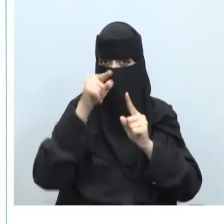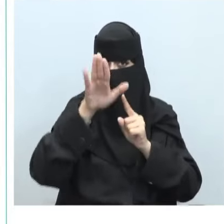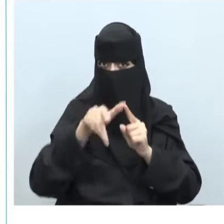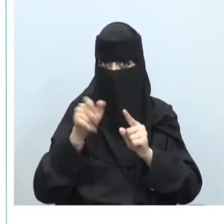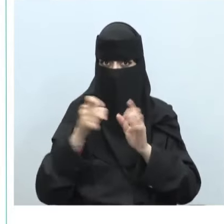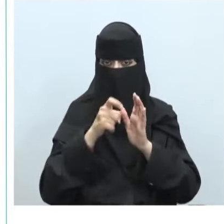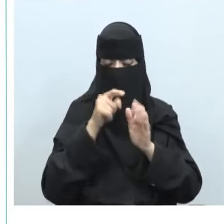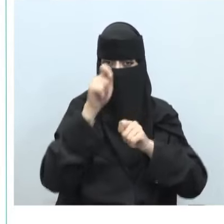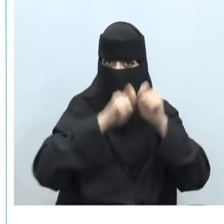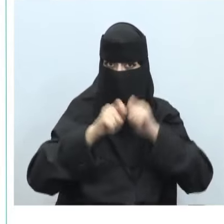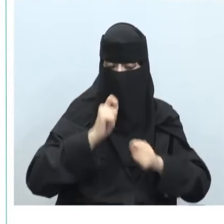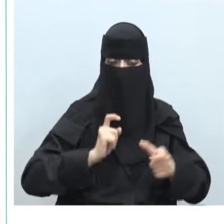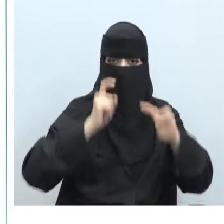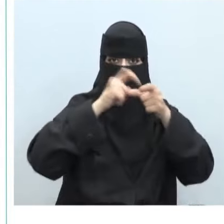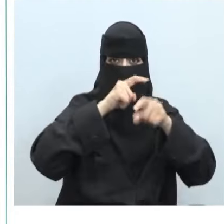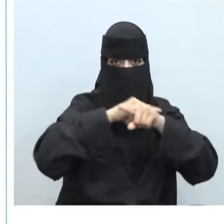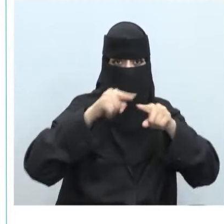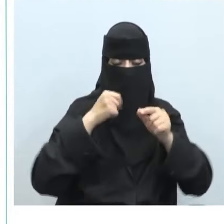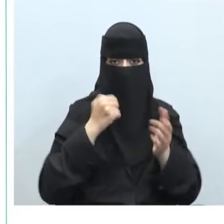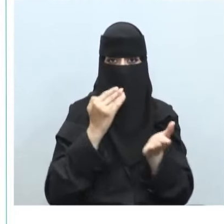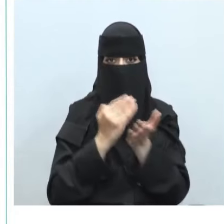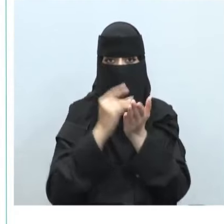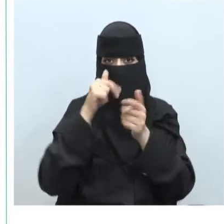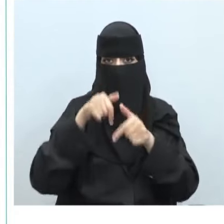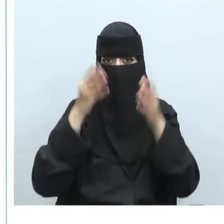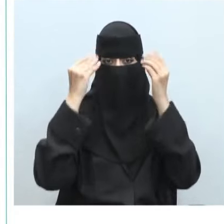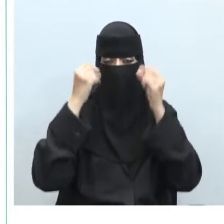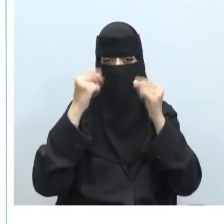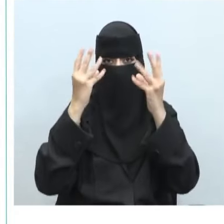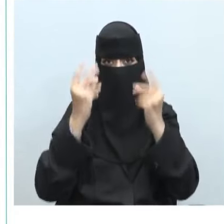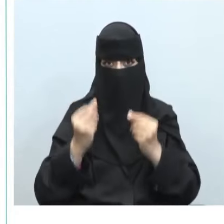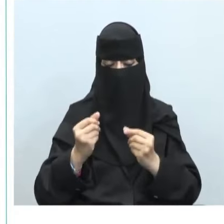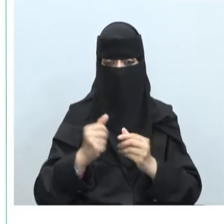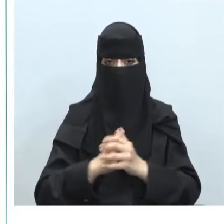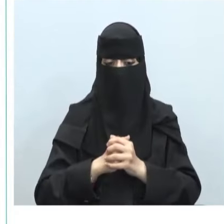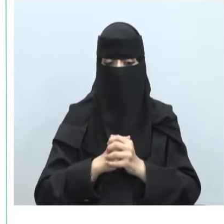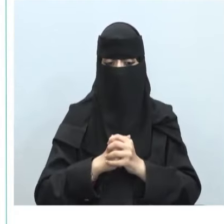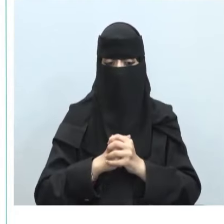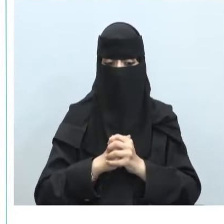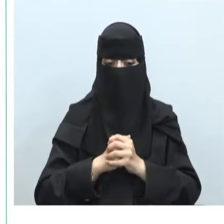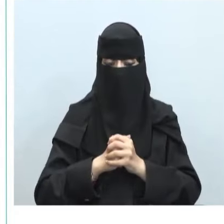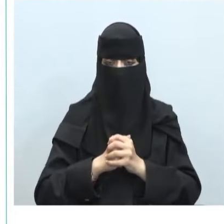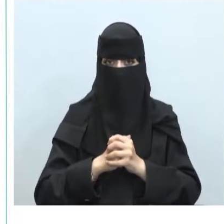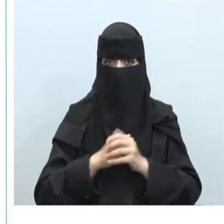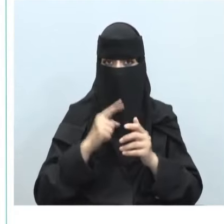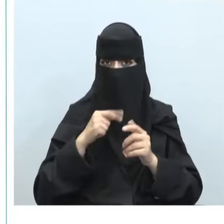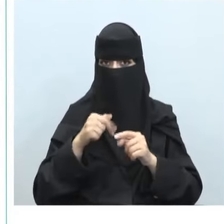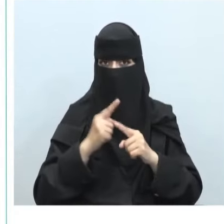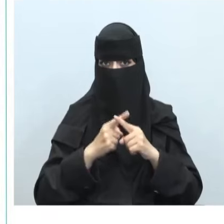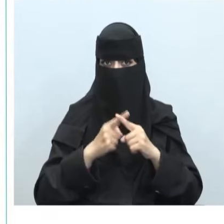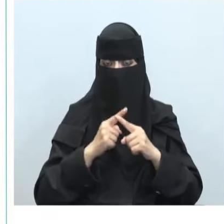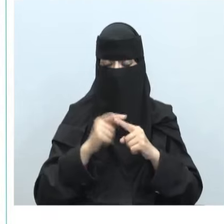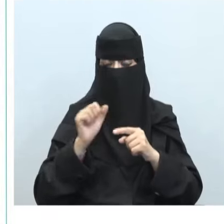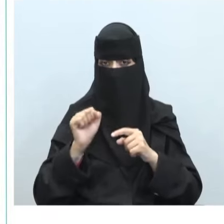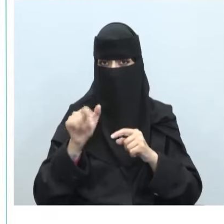القانون عملية الوصول غير المصرح به للبيانات المالية إجابة خاطئة لأنه كان